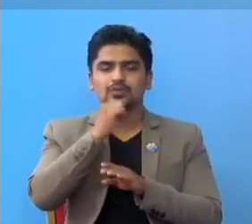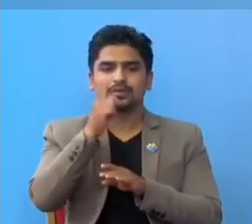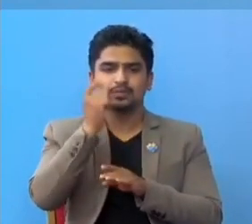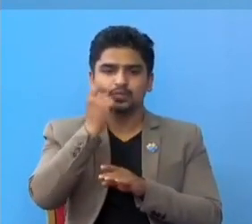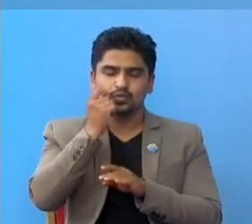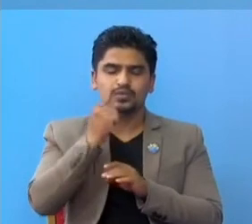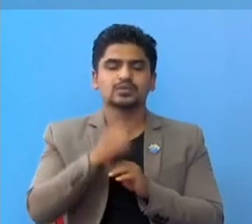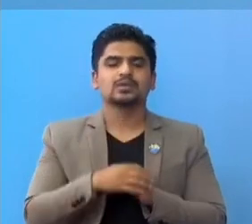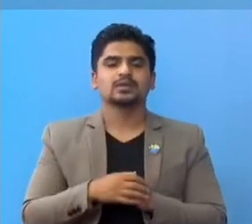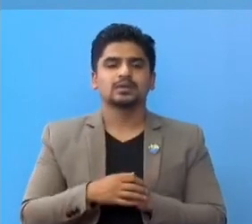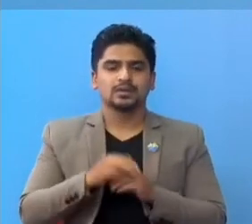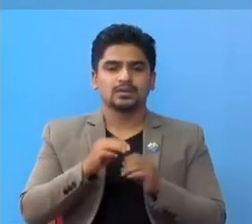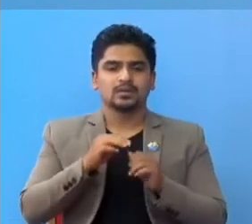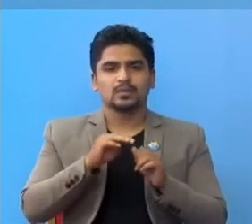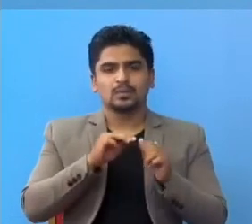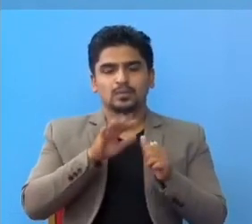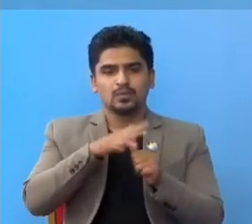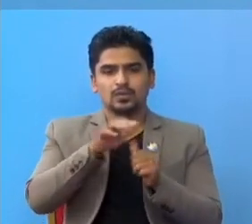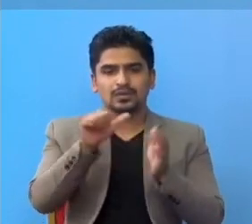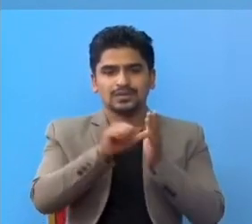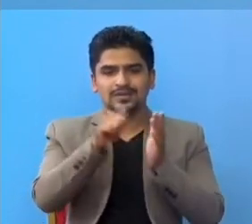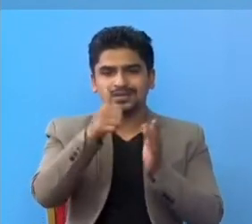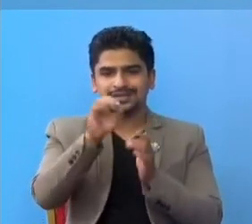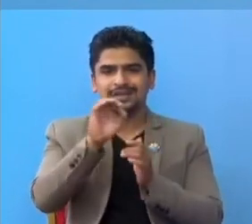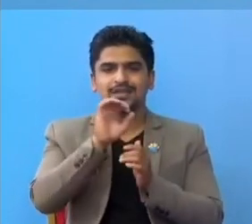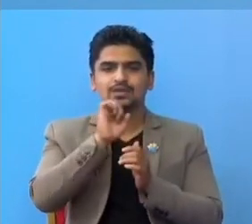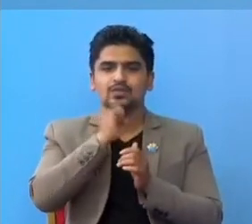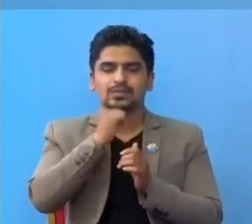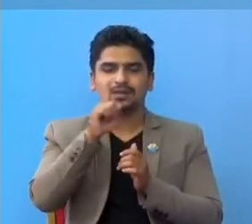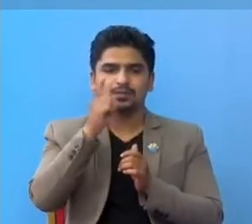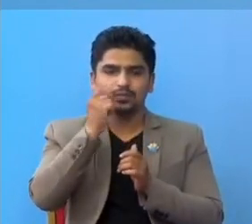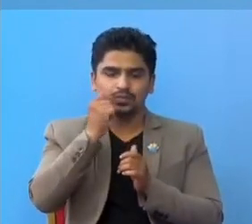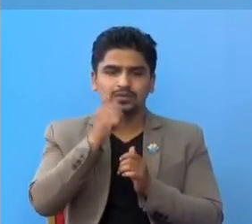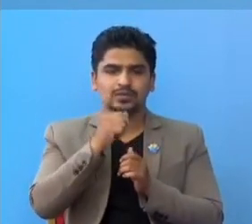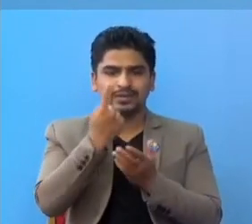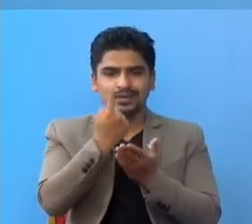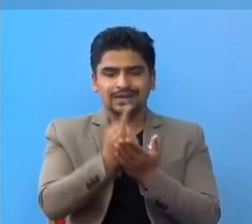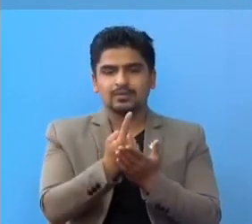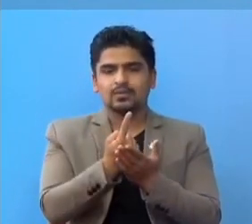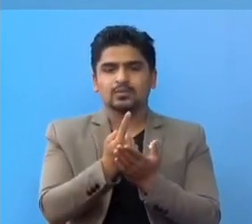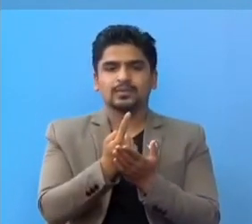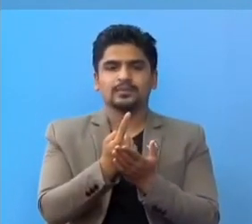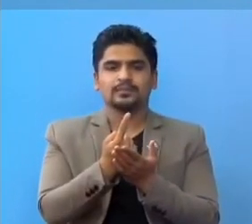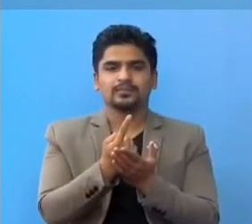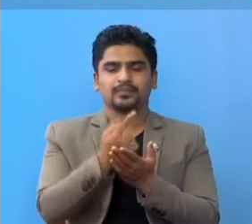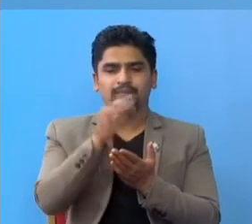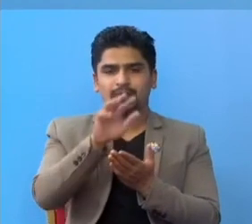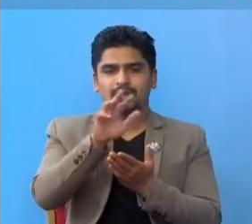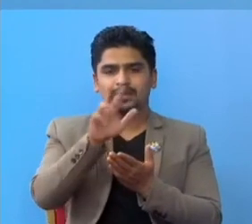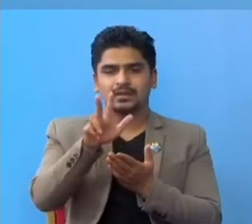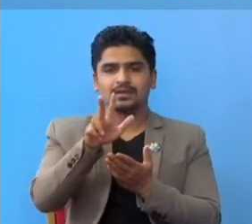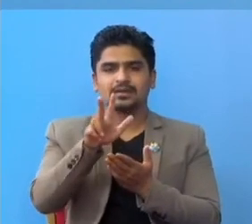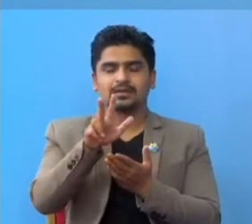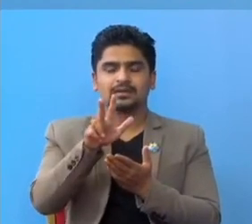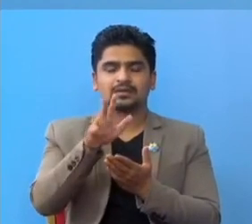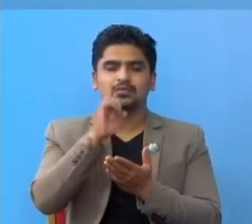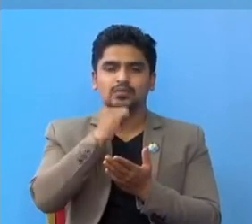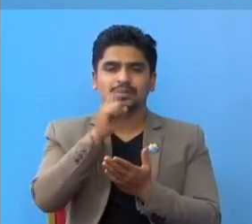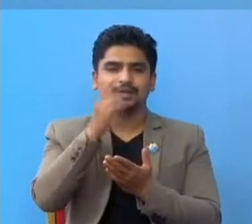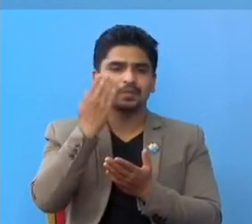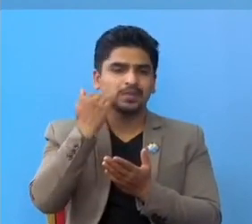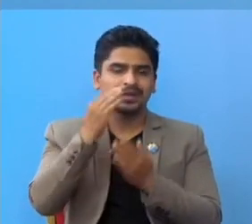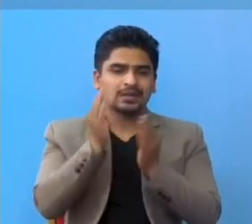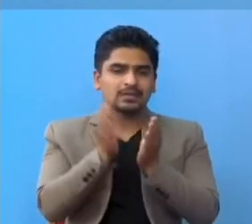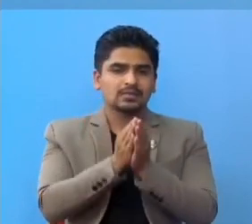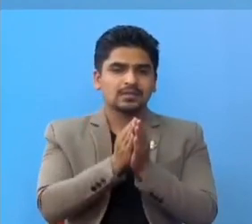पूरुष्ट मोरग जिल्ला मां साथी बर्षिये एक पूरुष्ट र काश्पाण्डों मां अंठाउन बर्षिये एक महिला गरी